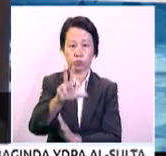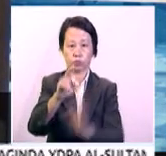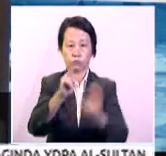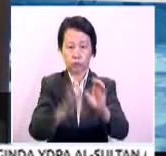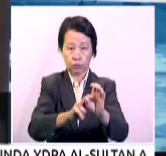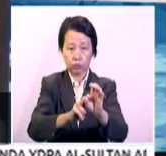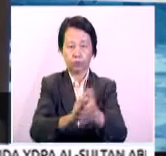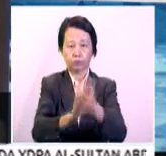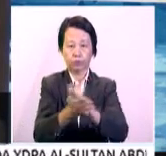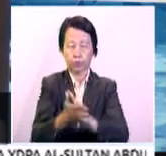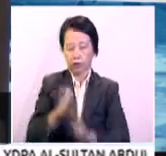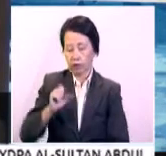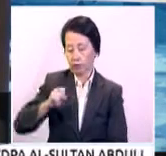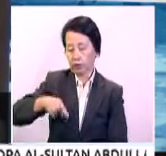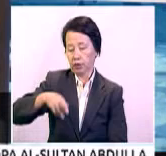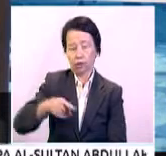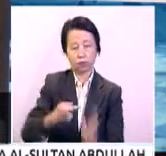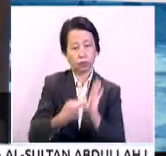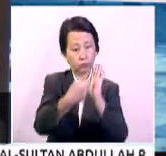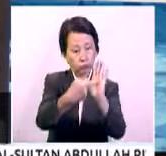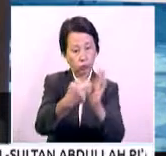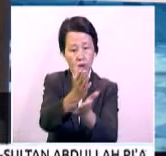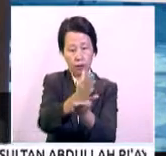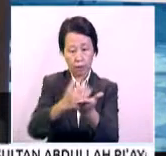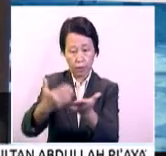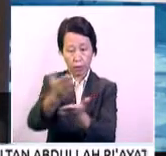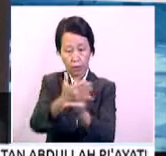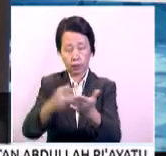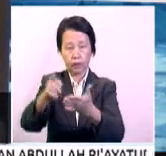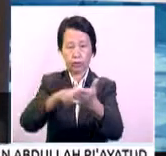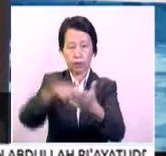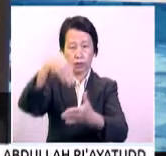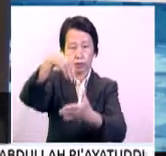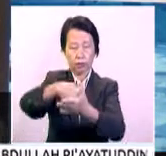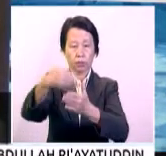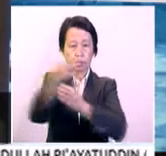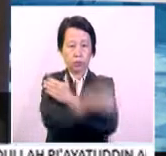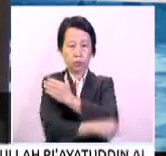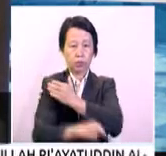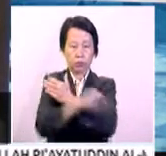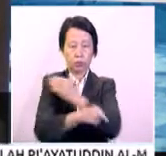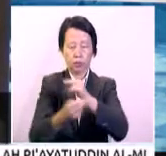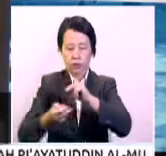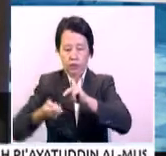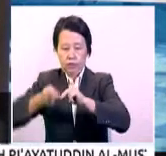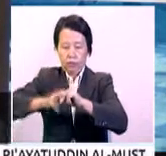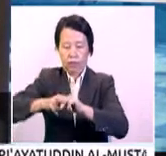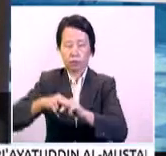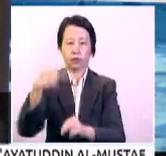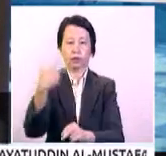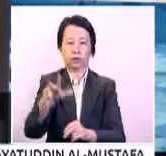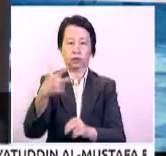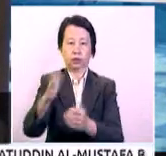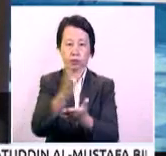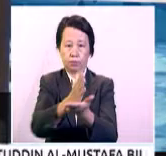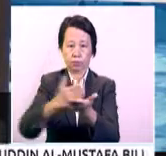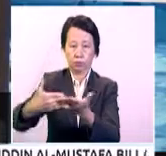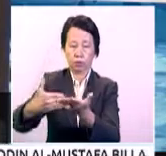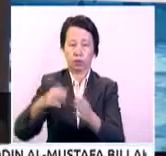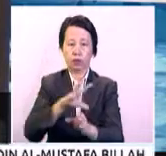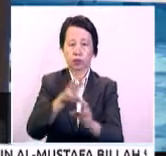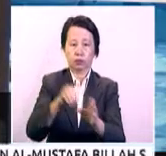Sebuangan itu, SPR mengesyorkan bahagian-bahagian pelaraya negeri bagi Sabah ditambah 13 bahagian. Ia